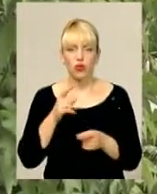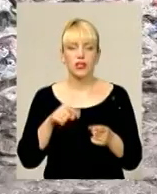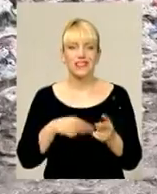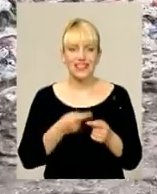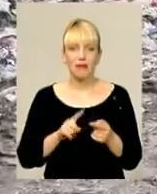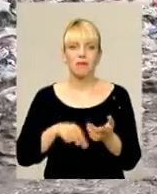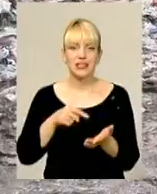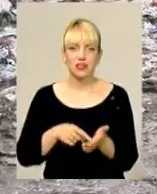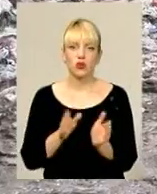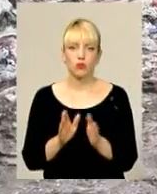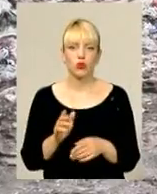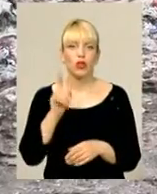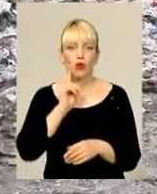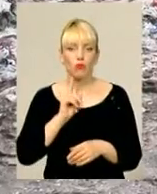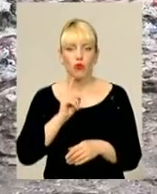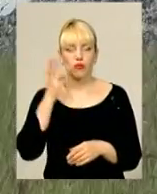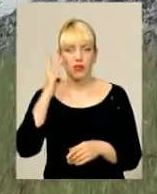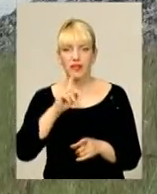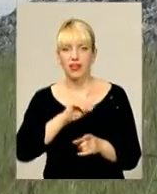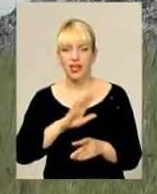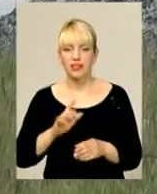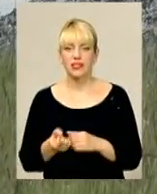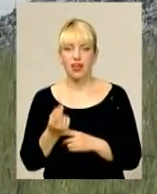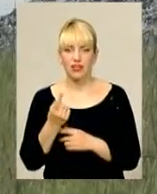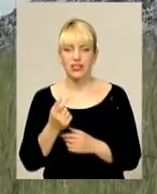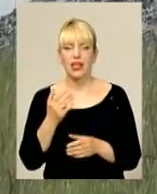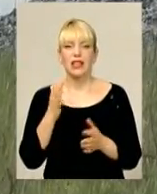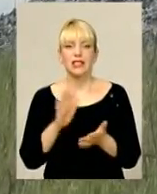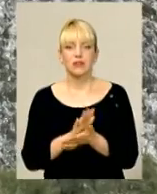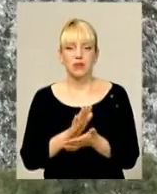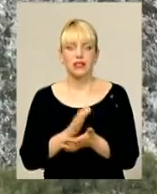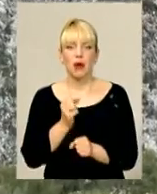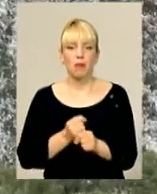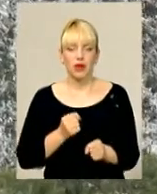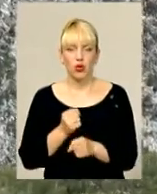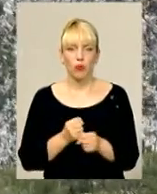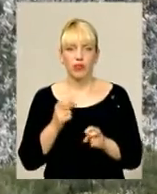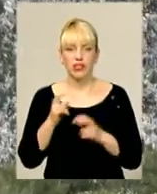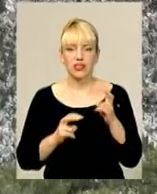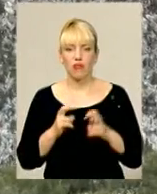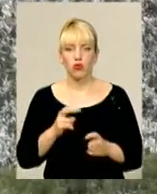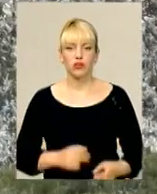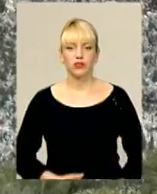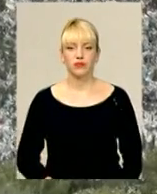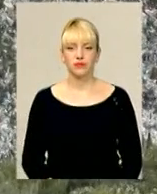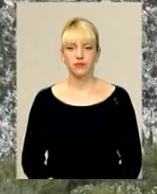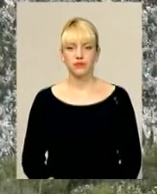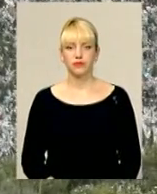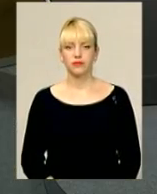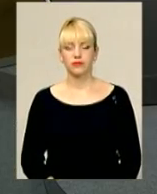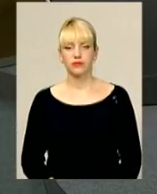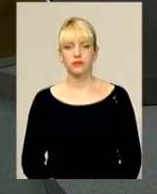допоки у Хмельницькому не з'явиться сміттєпереробний завод. Світлана Русіна, Іван Мовчан, для інформаційного випуску.